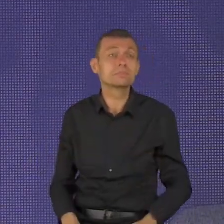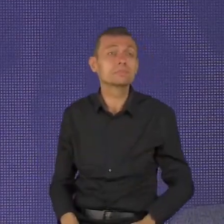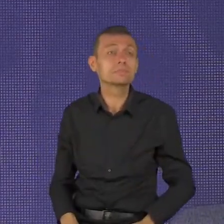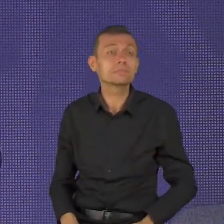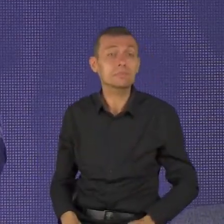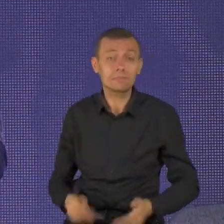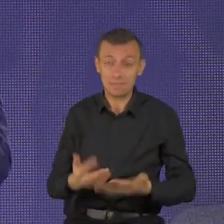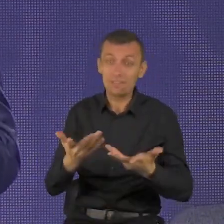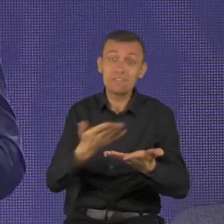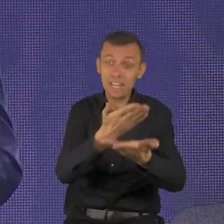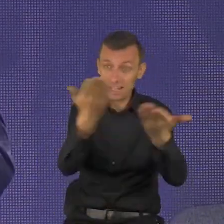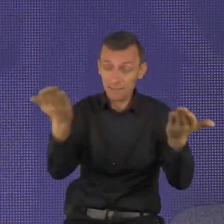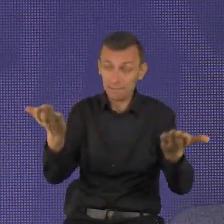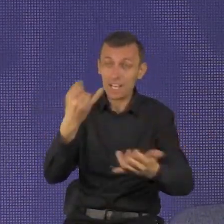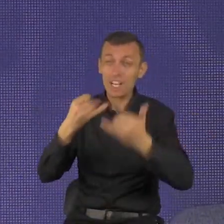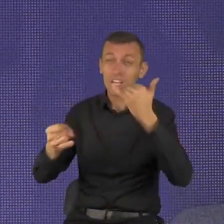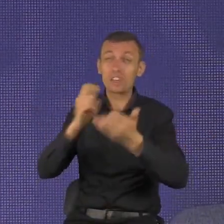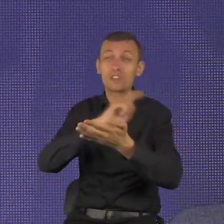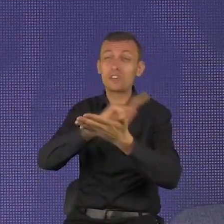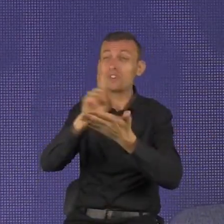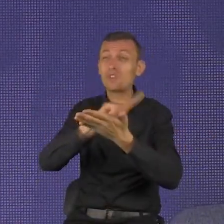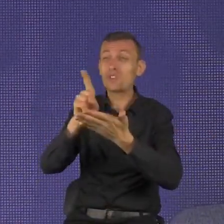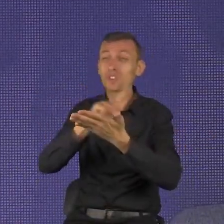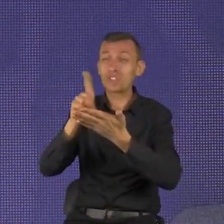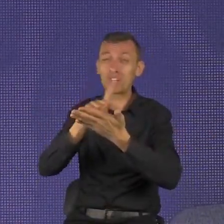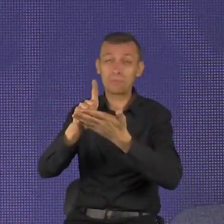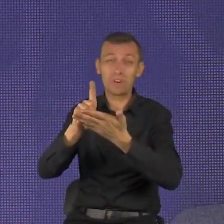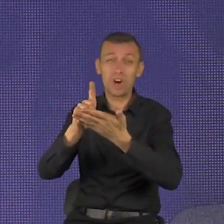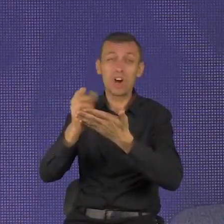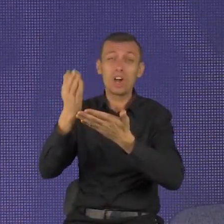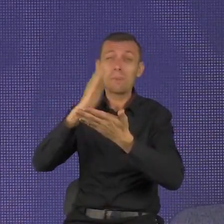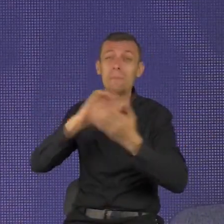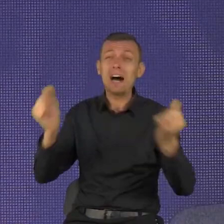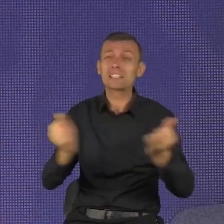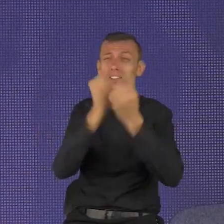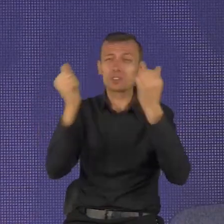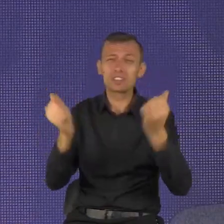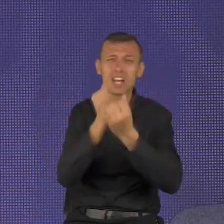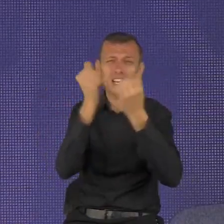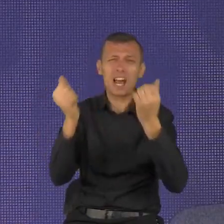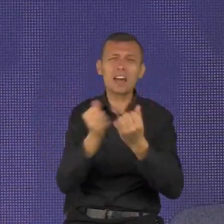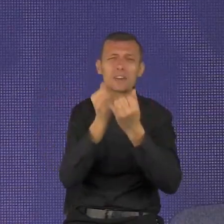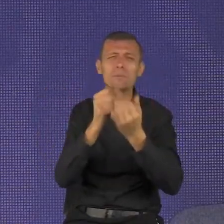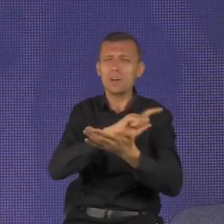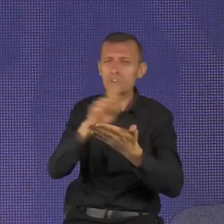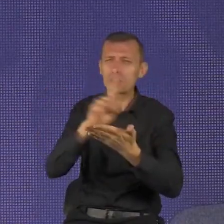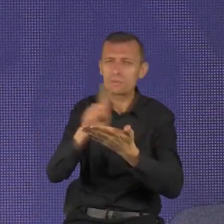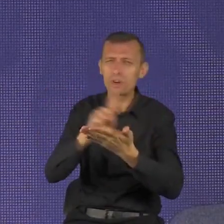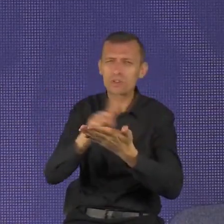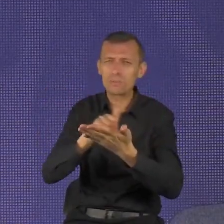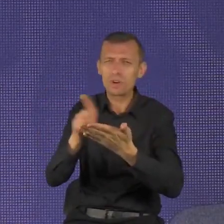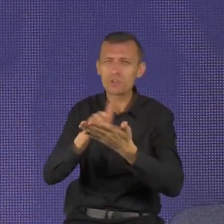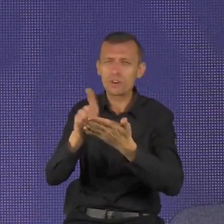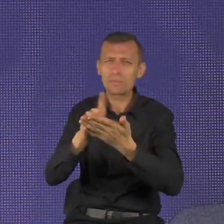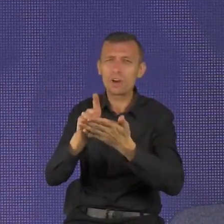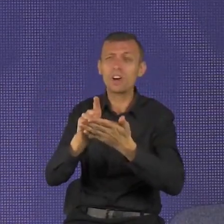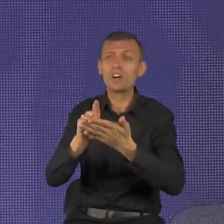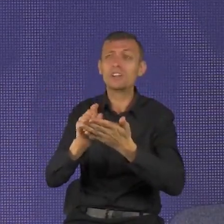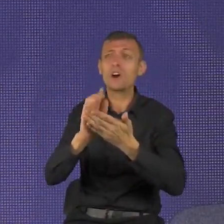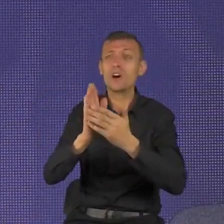to wówczas stracę swoją radość. Im szybciej idziesz w swoim życiu, tym mniej się radujesz.